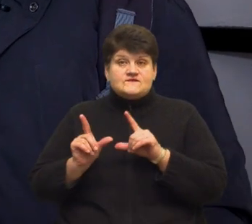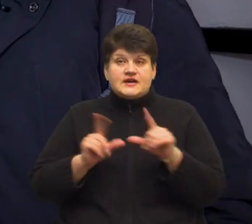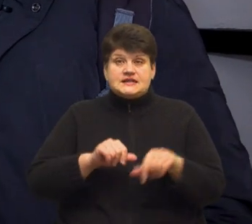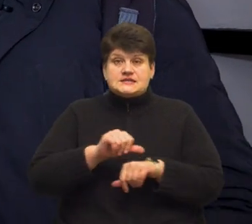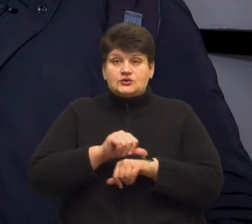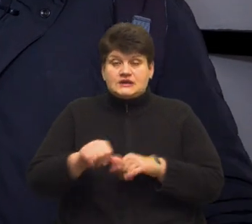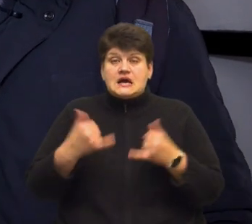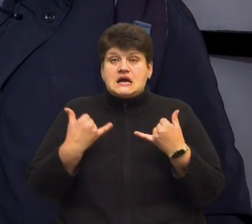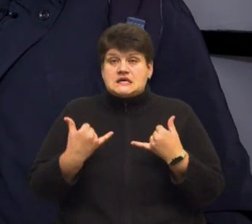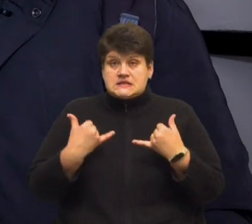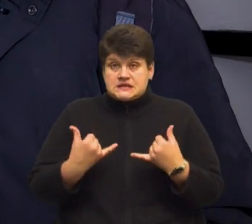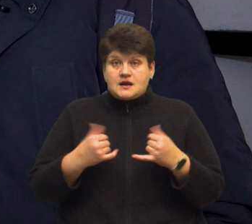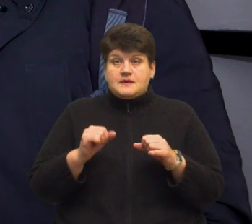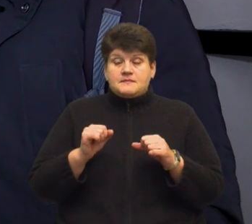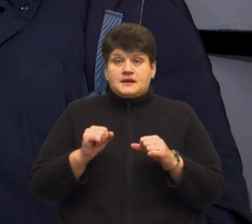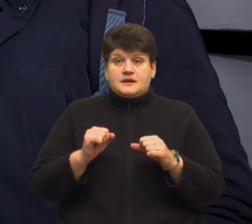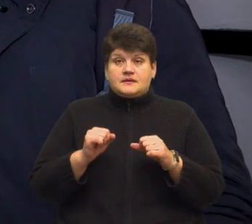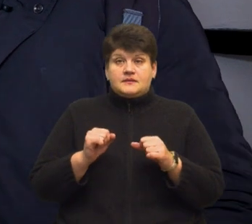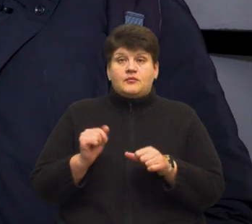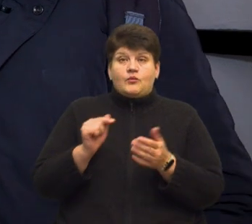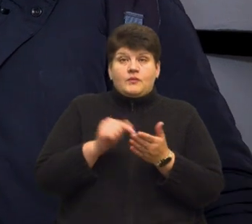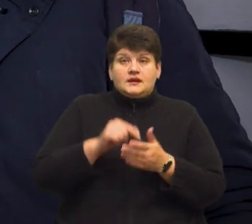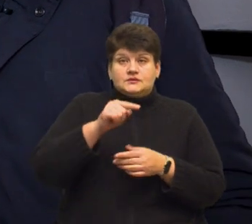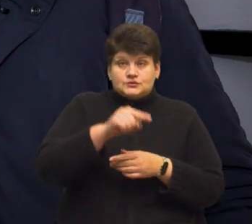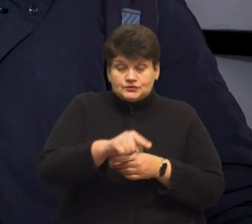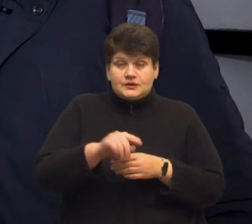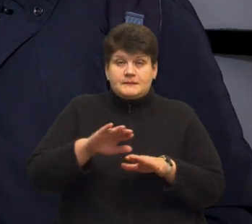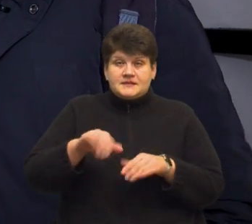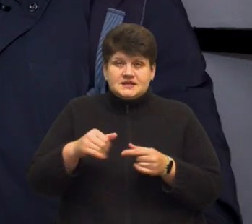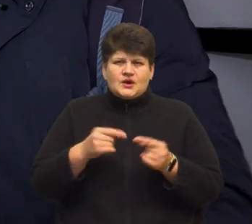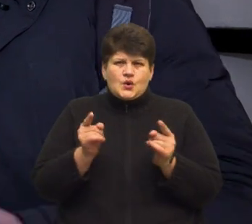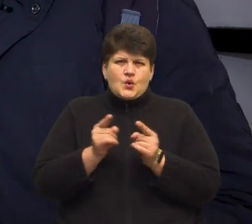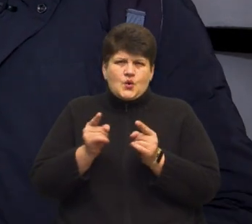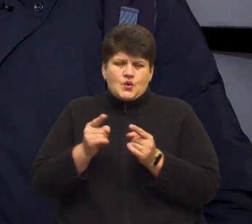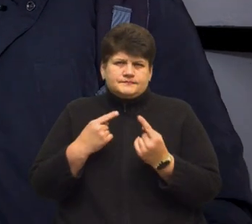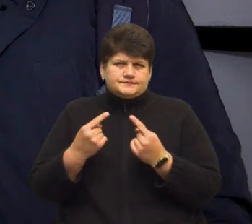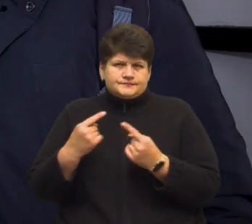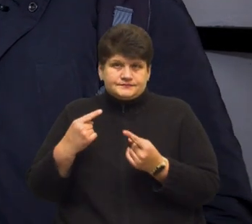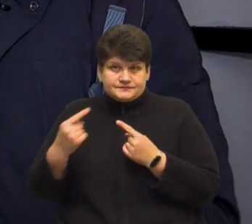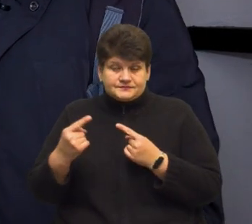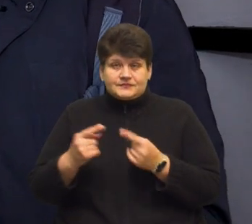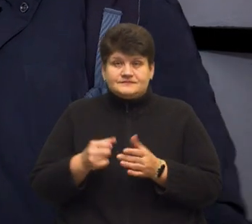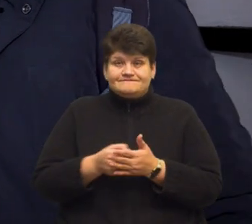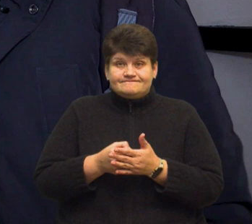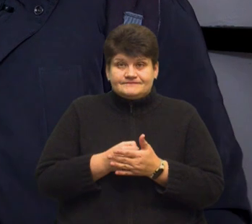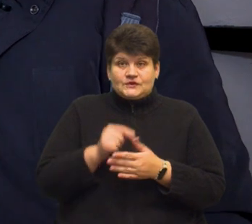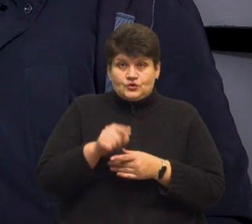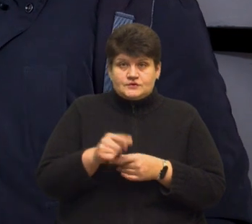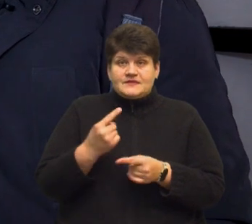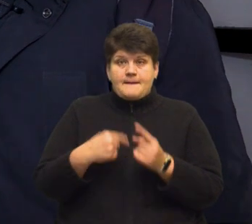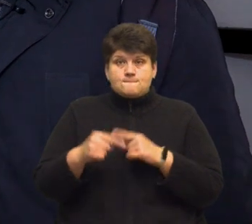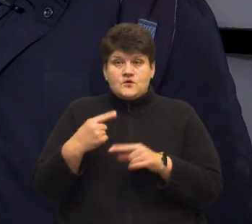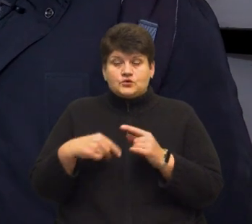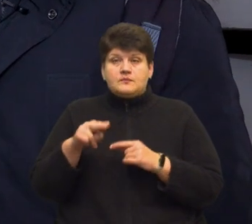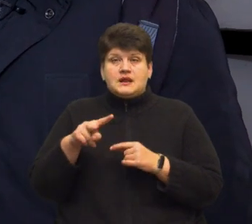зараз ми змогли вийти на нього. І ми з ним після деяких коротких перемовин, ми все-таки домоглися до того, що вона повернула назад плату.